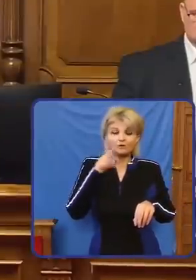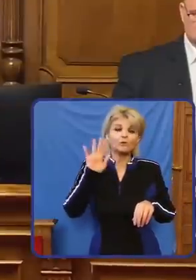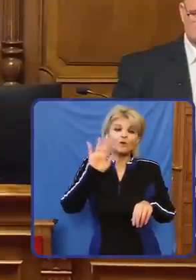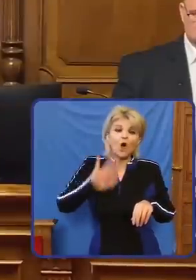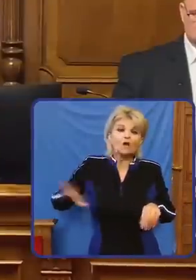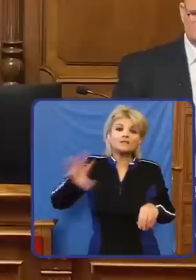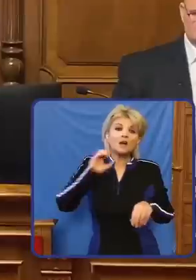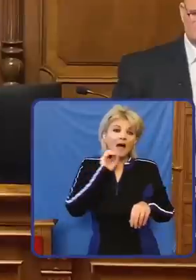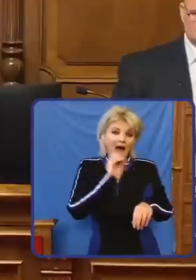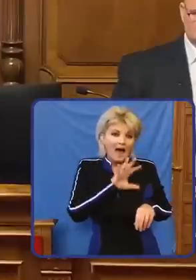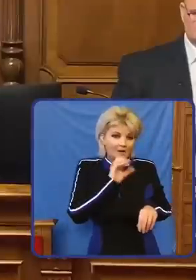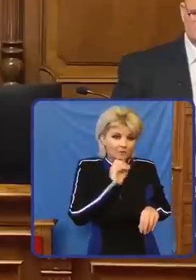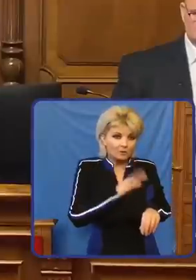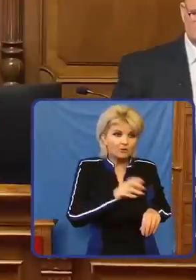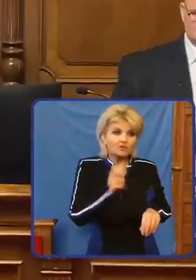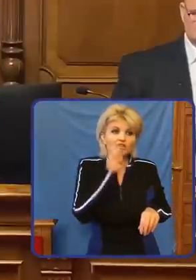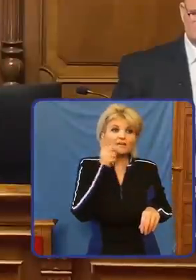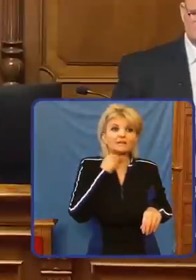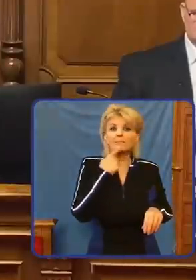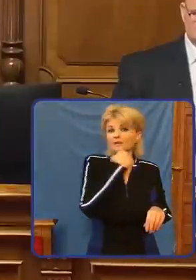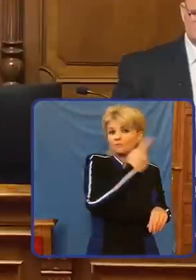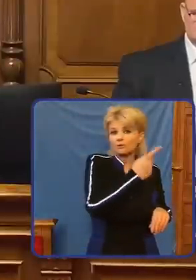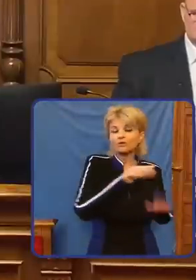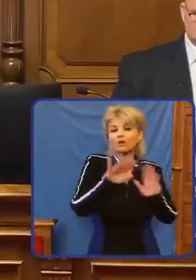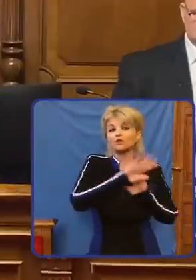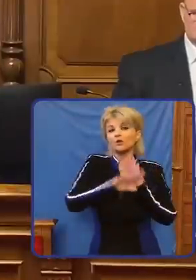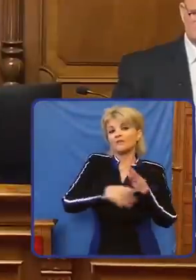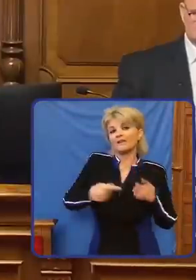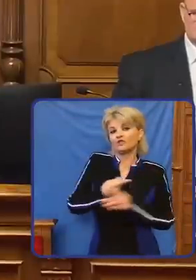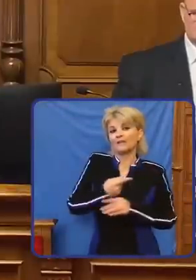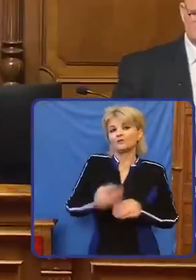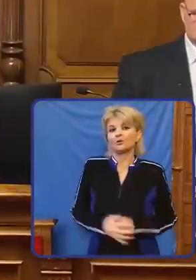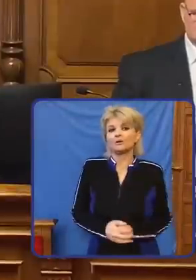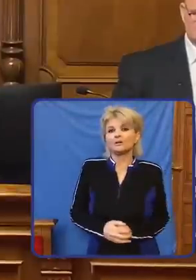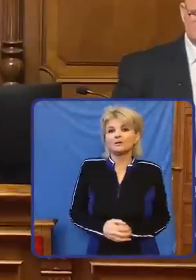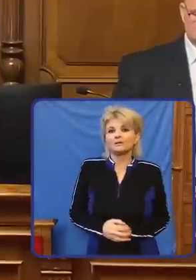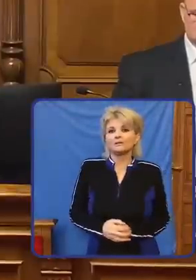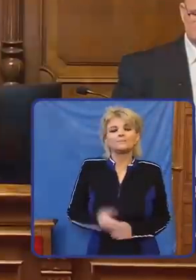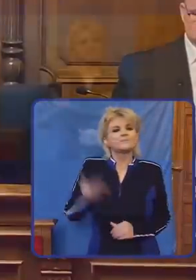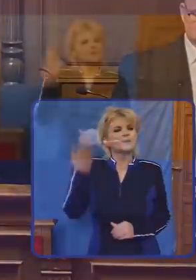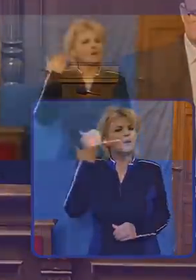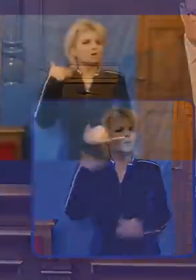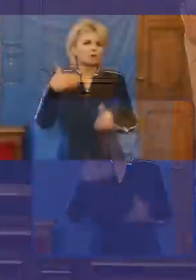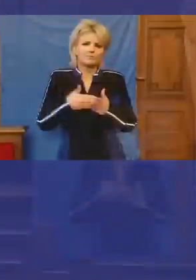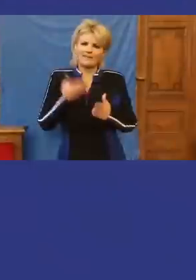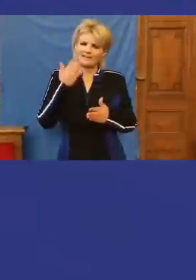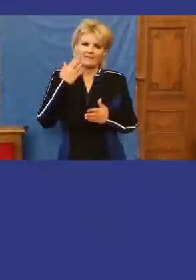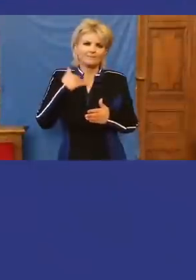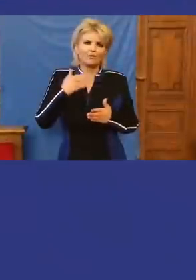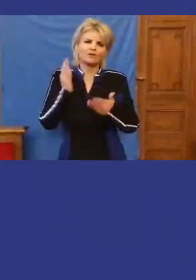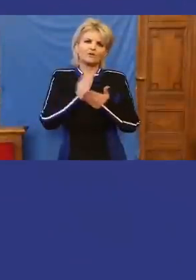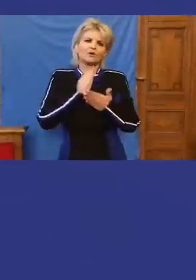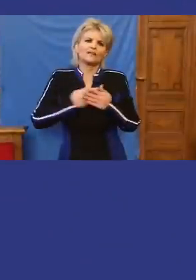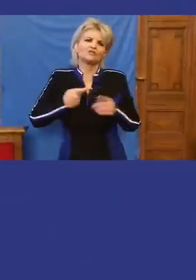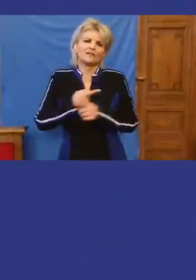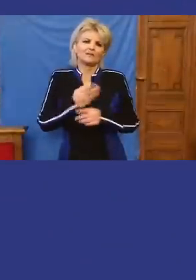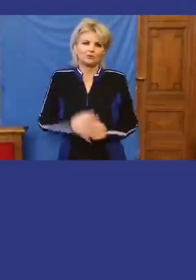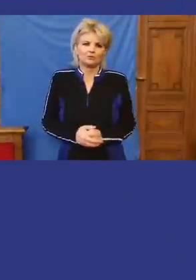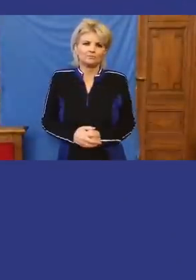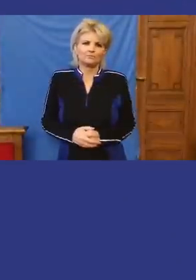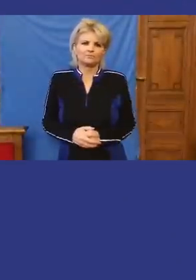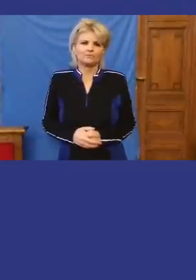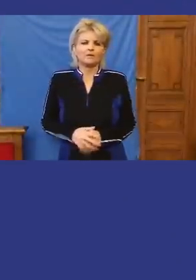Cseri Tamás kimondta, Orbán Viktor hazaáruló. És törvénysértő is. Egyébként akkor még nem volt törvénysértő, megjegyzem. De ön szerint ez hazaárulás.